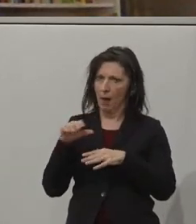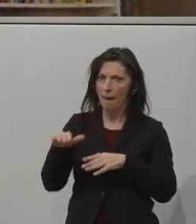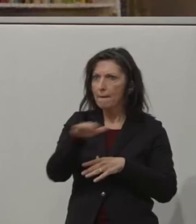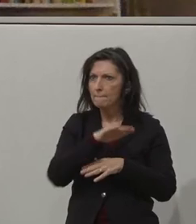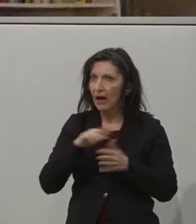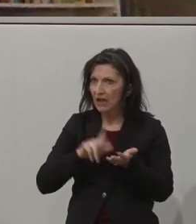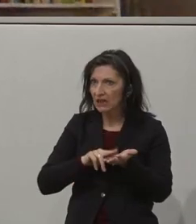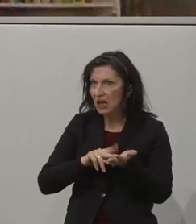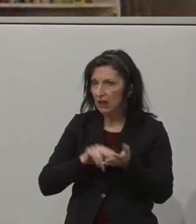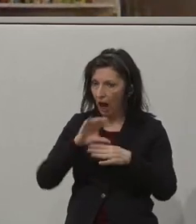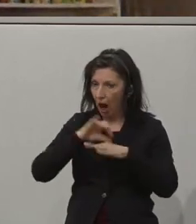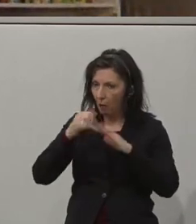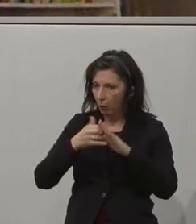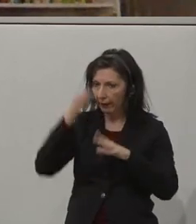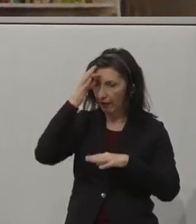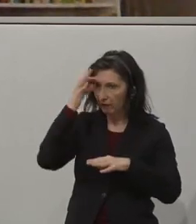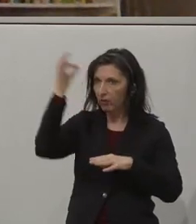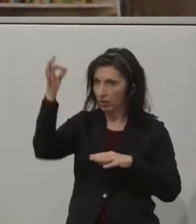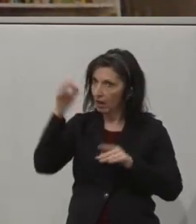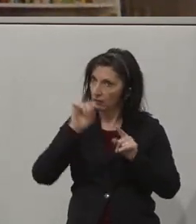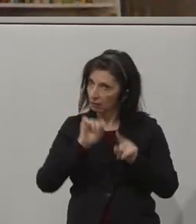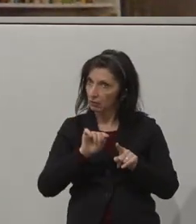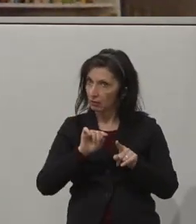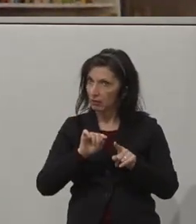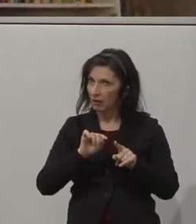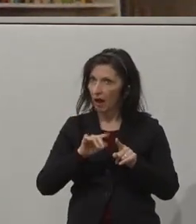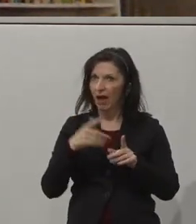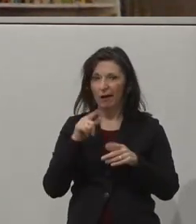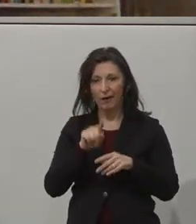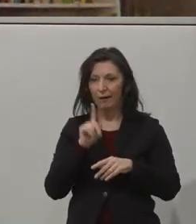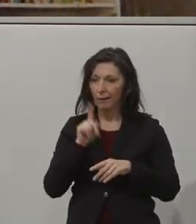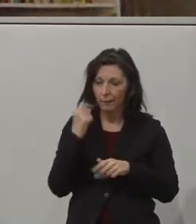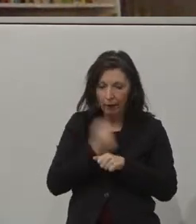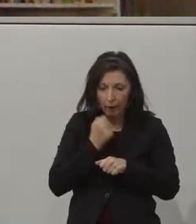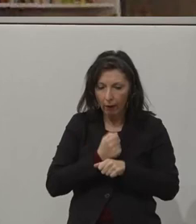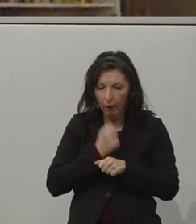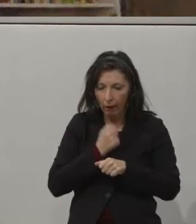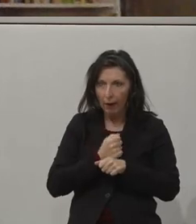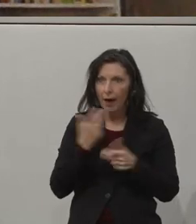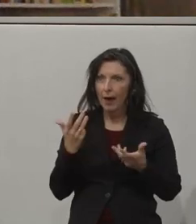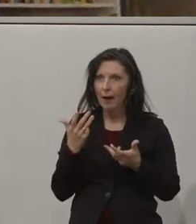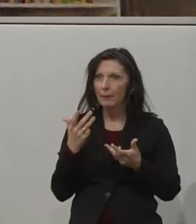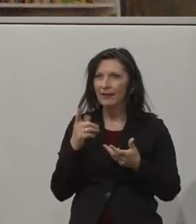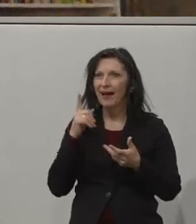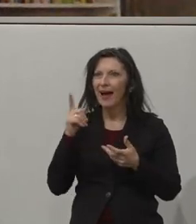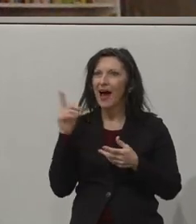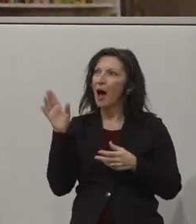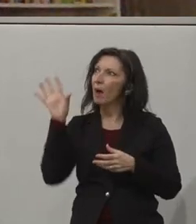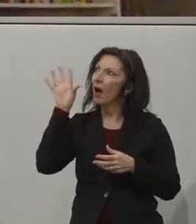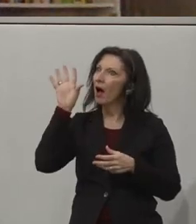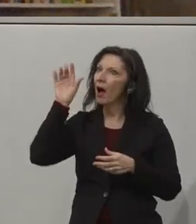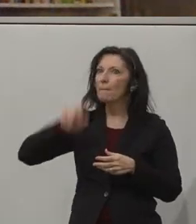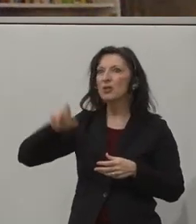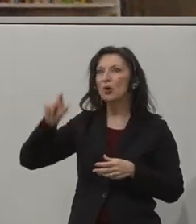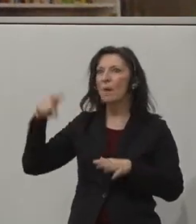die aber vor sich hinwerken und nicht die Erfahrung und die Experience von Menschen und